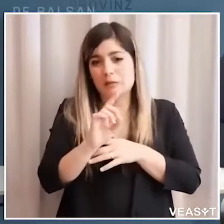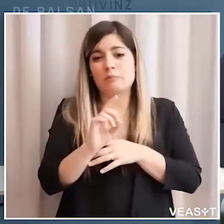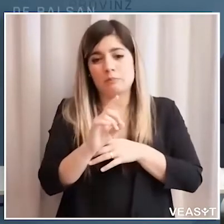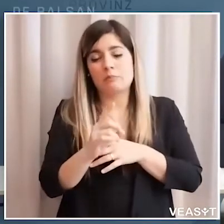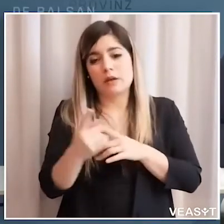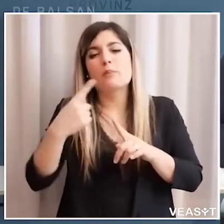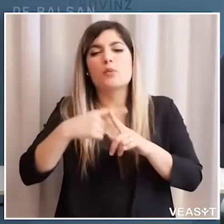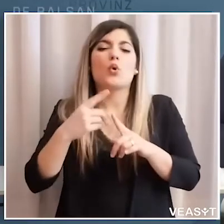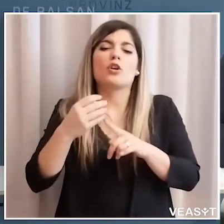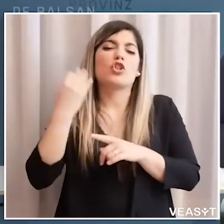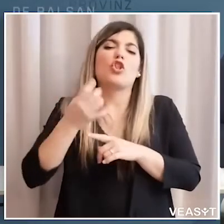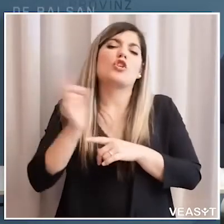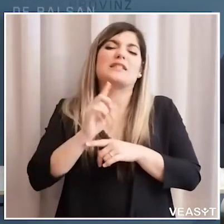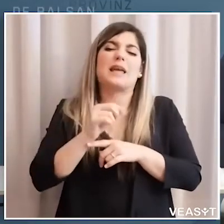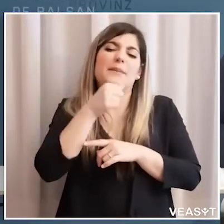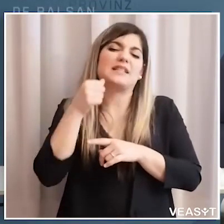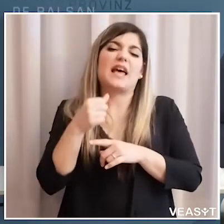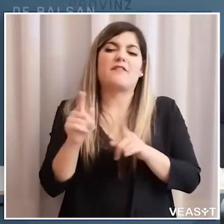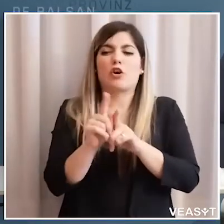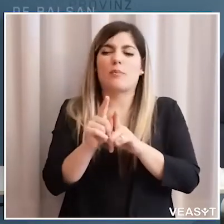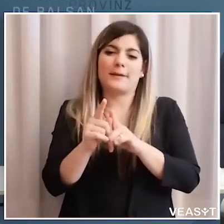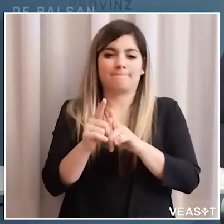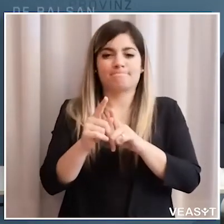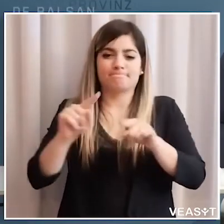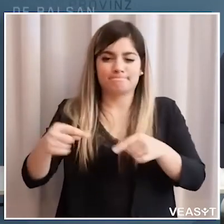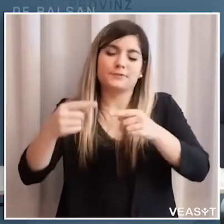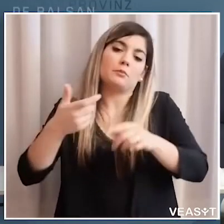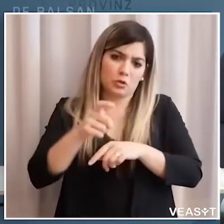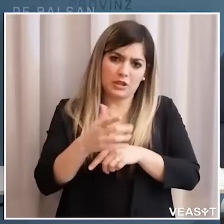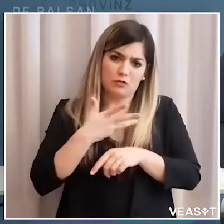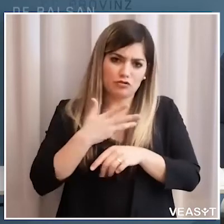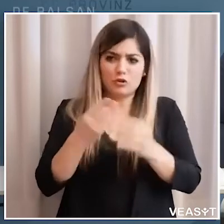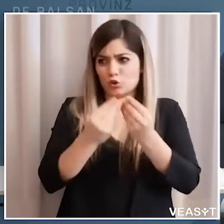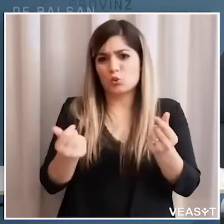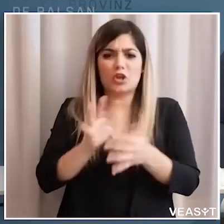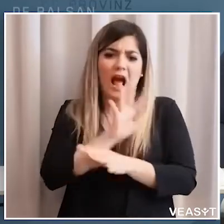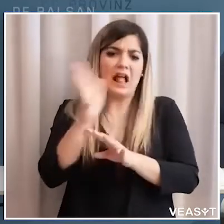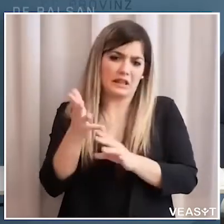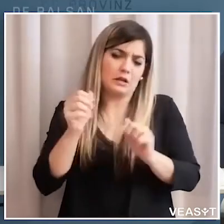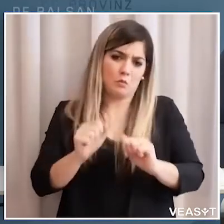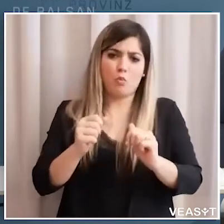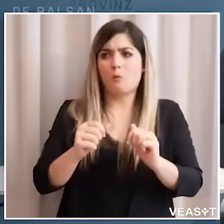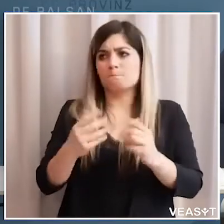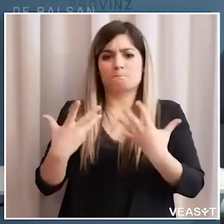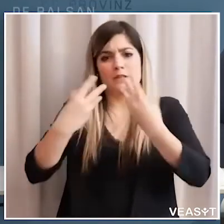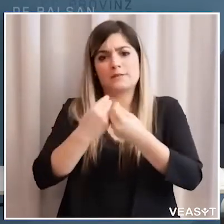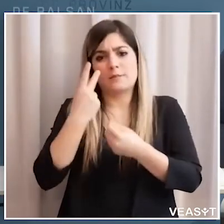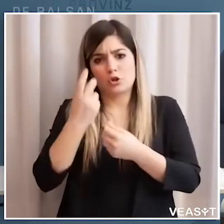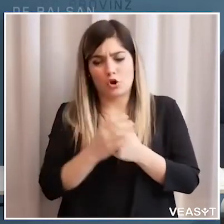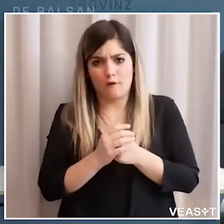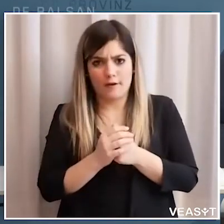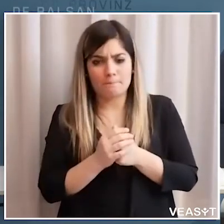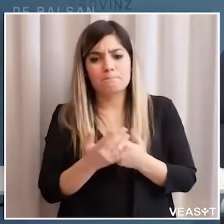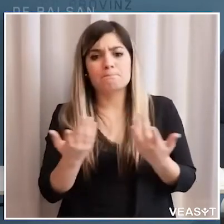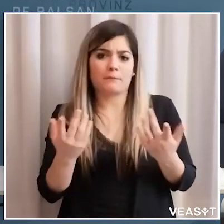si trovano delle soluzioni alternative ecco per questo è unito tutto da vedere però che ha ovviamente